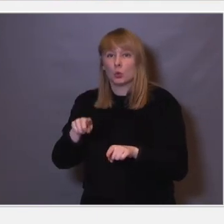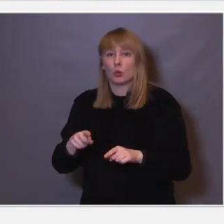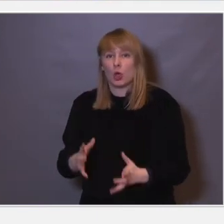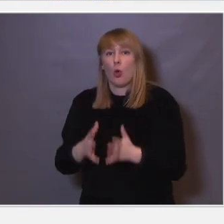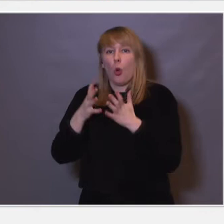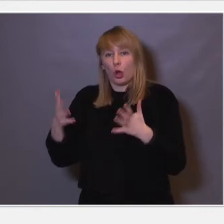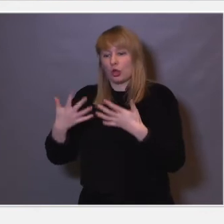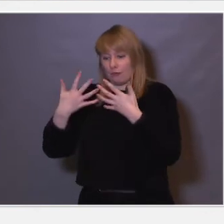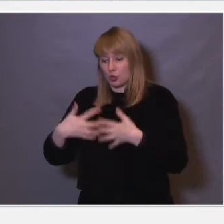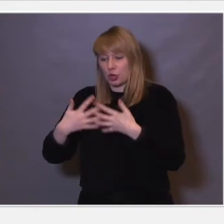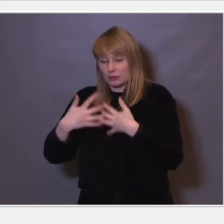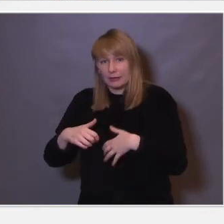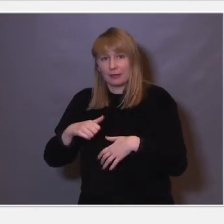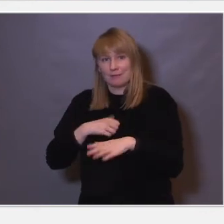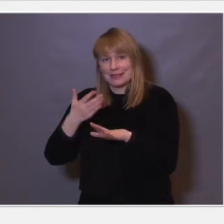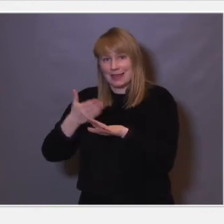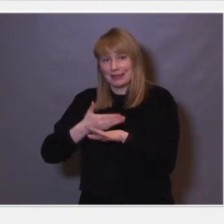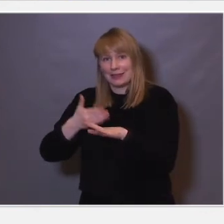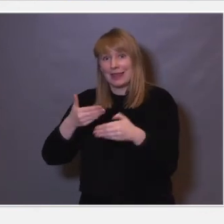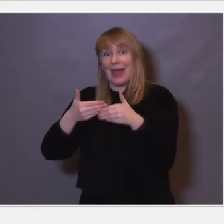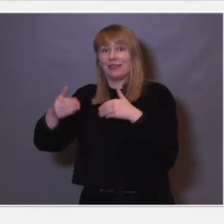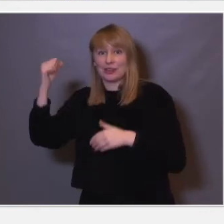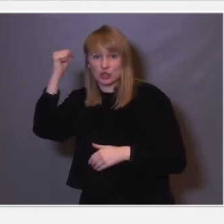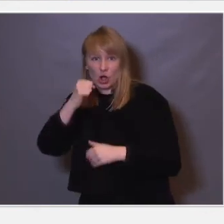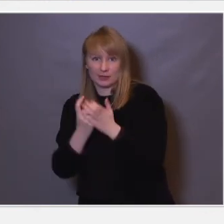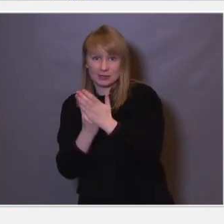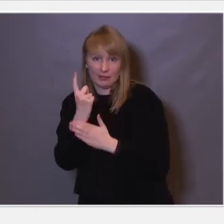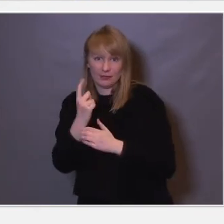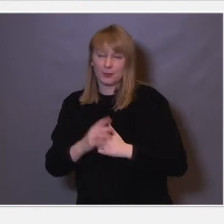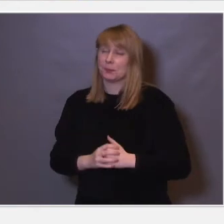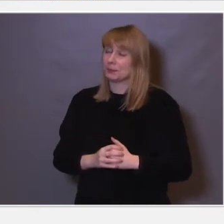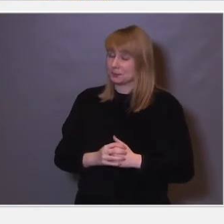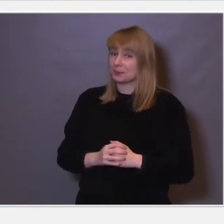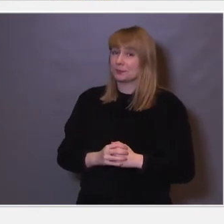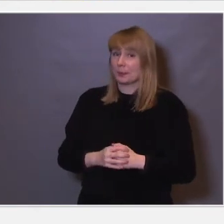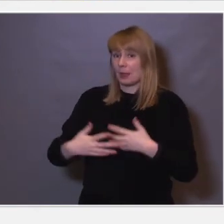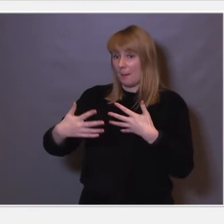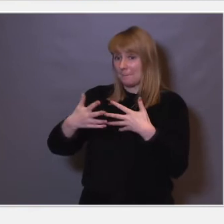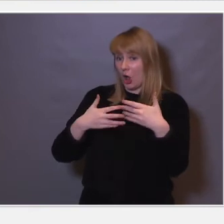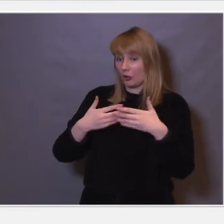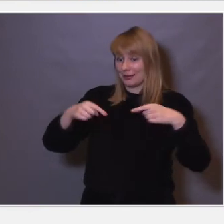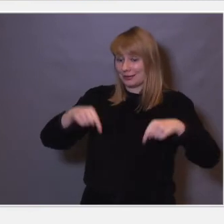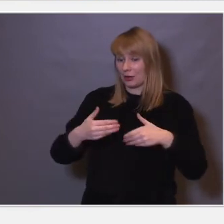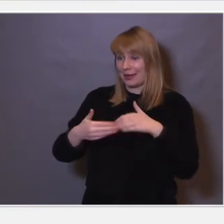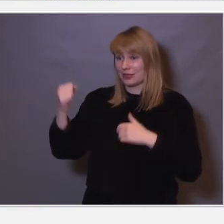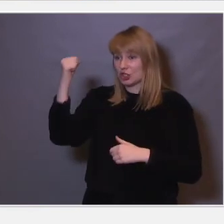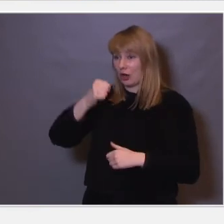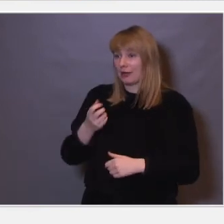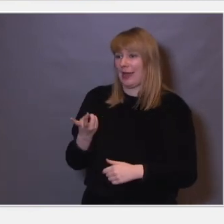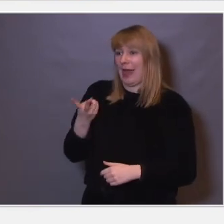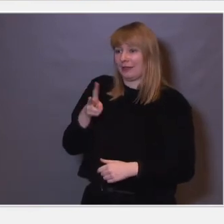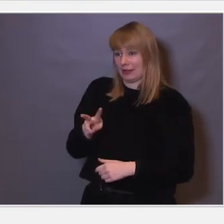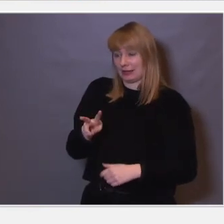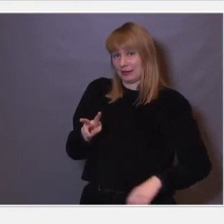ved å trene ganske rett etter det slaget. Det er også det som gjør at behandlingen i dag etter slag har endret seg